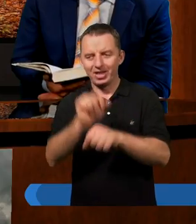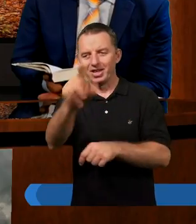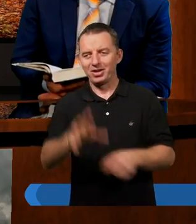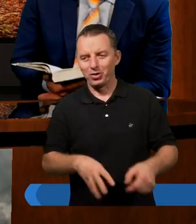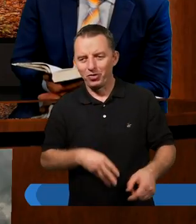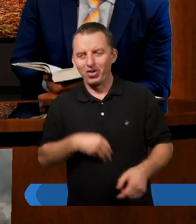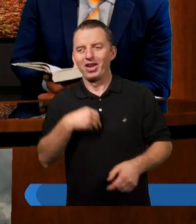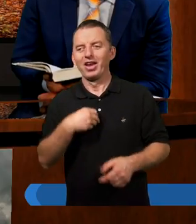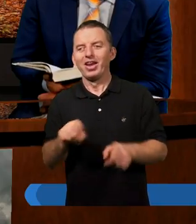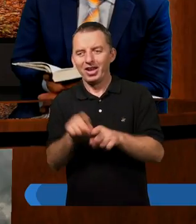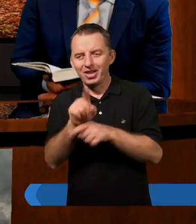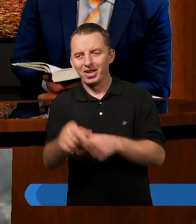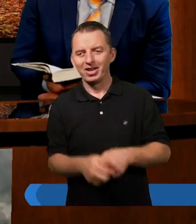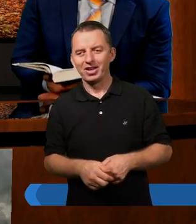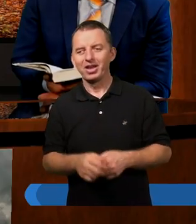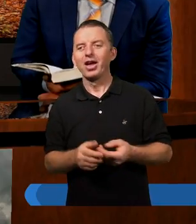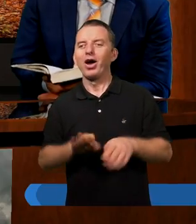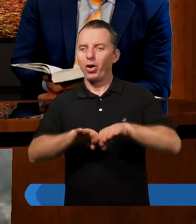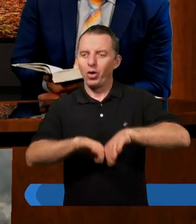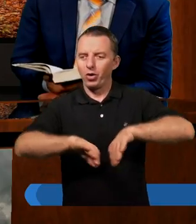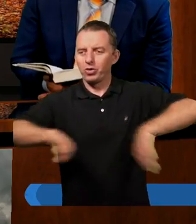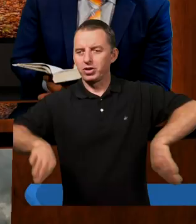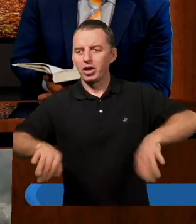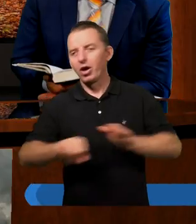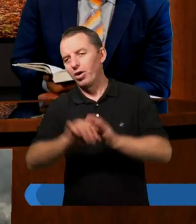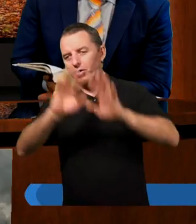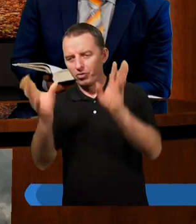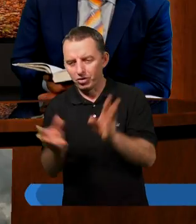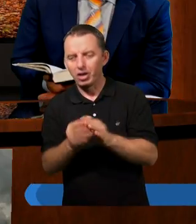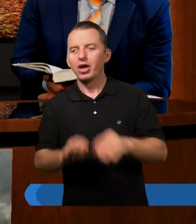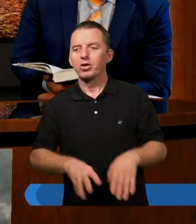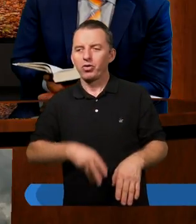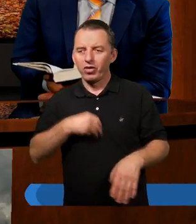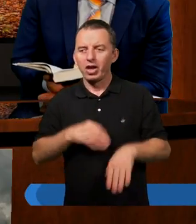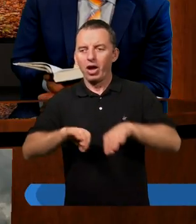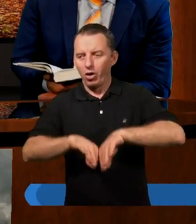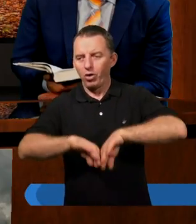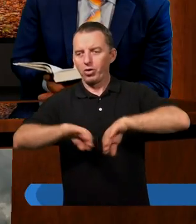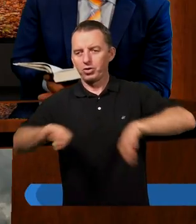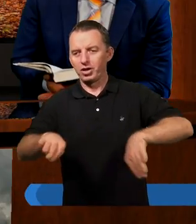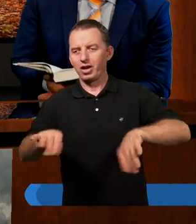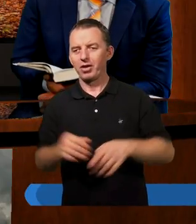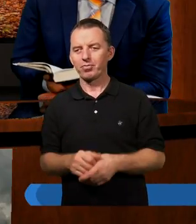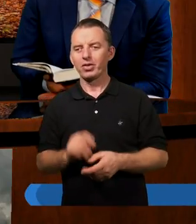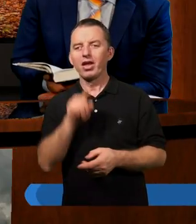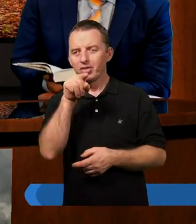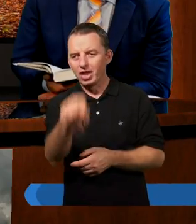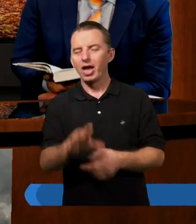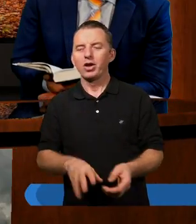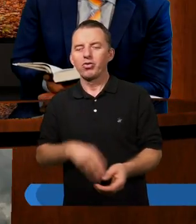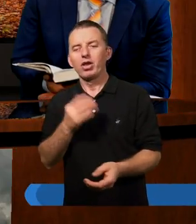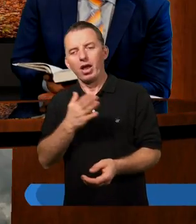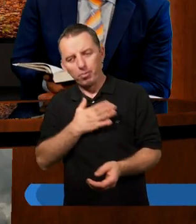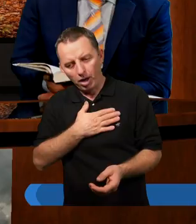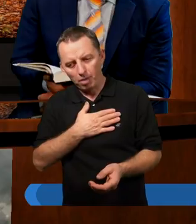święta. Dlatego, że Ty jesteś oddzielona od wszystkiego. Święci to znaczy oddzieleni. Ale w tej świętości